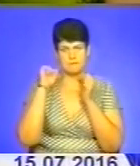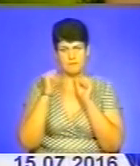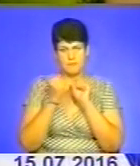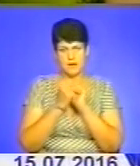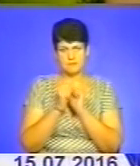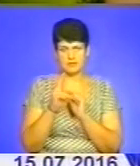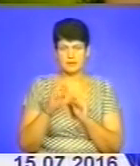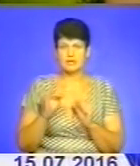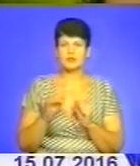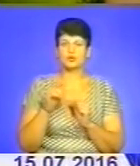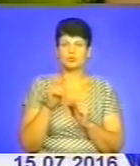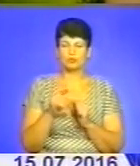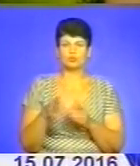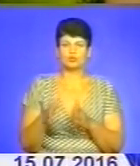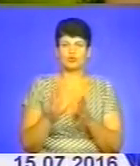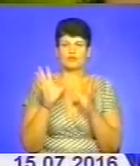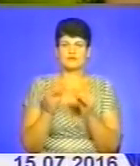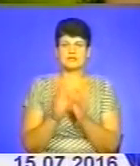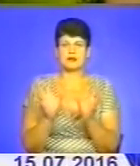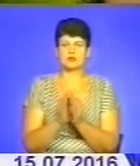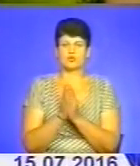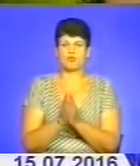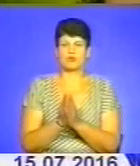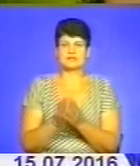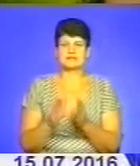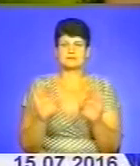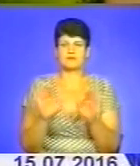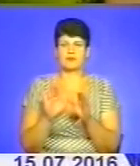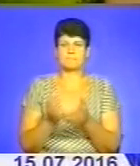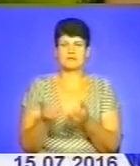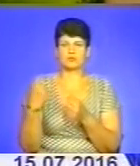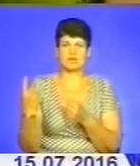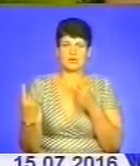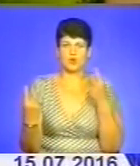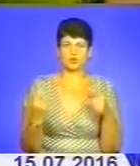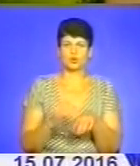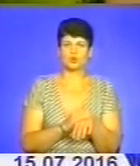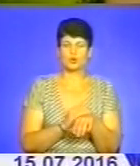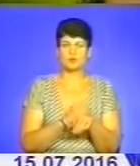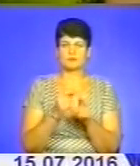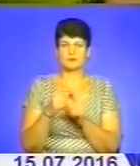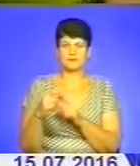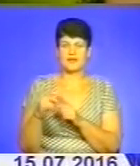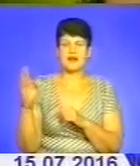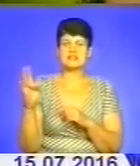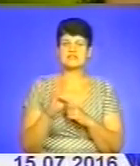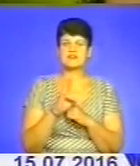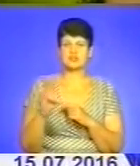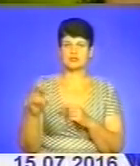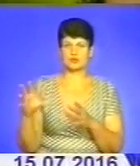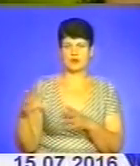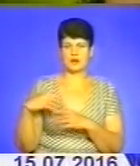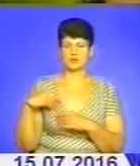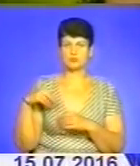Тож по дорозі всі разом моляться, співають, підтримують один одного добрим словом. А священники, що йдуть з нами,